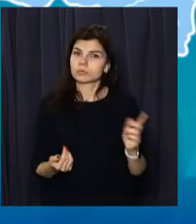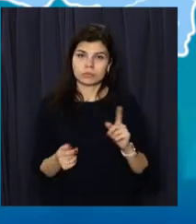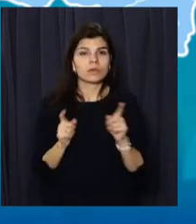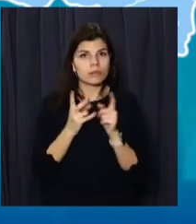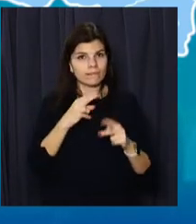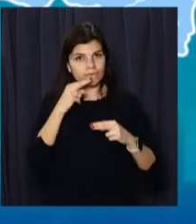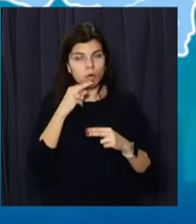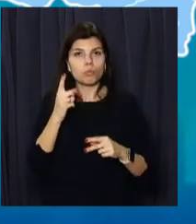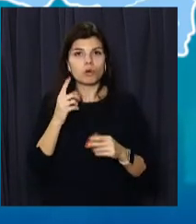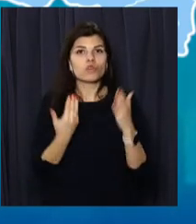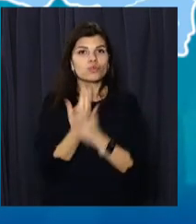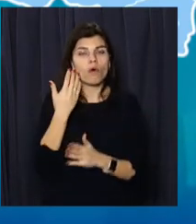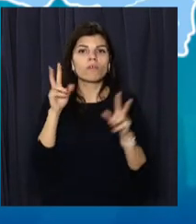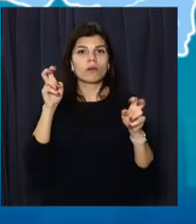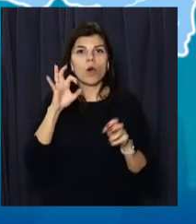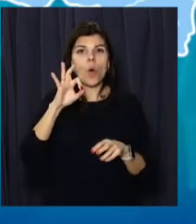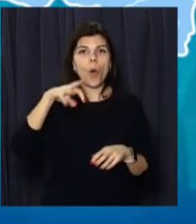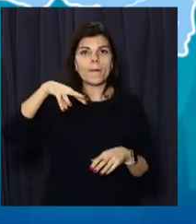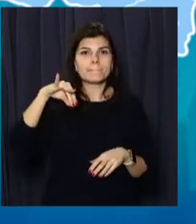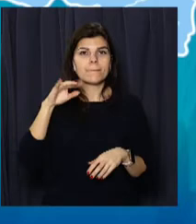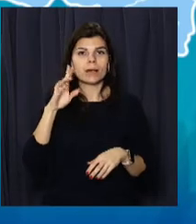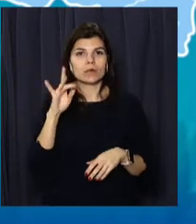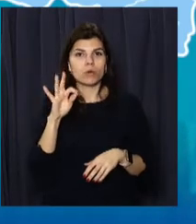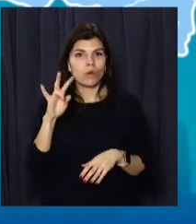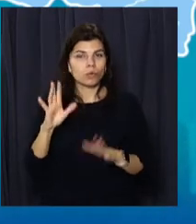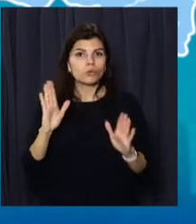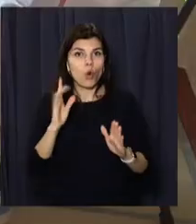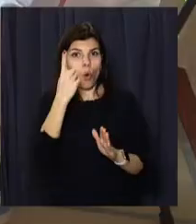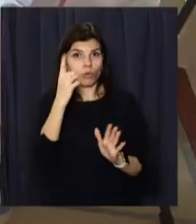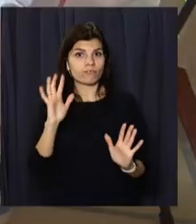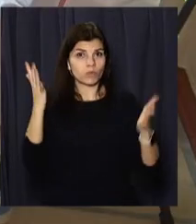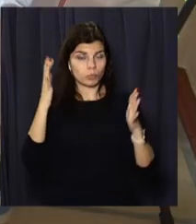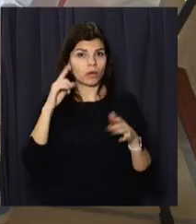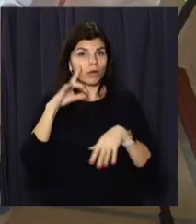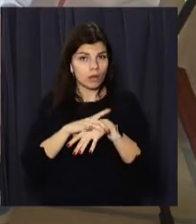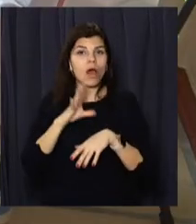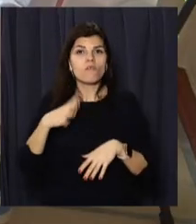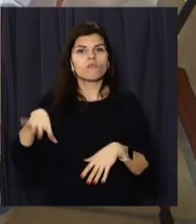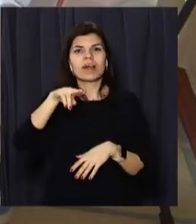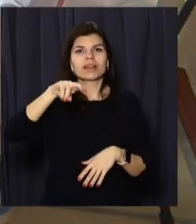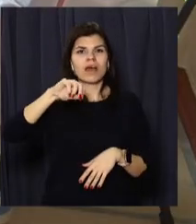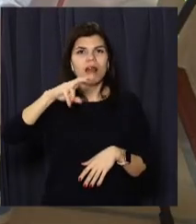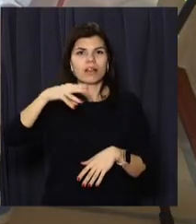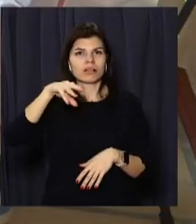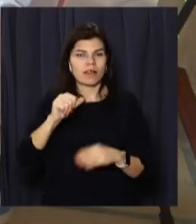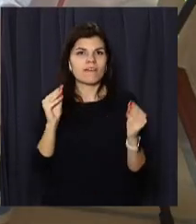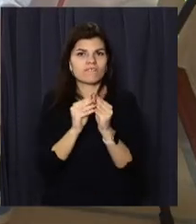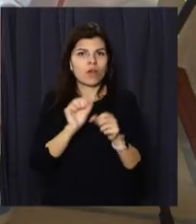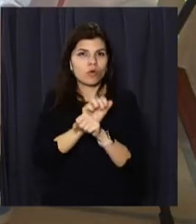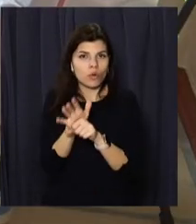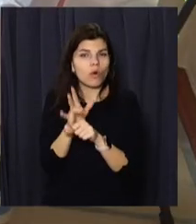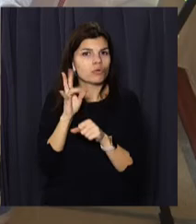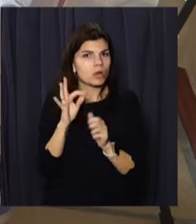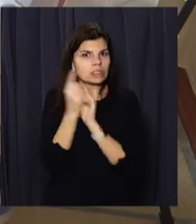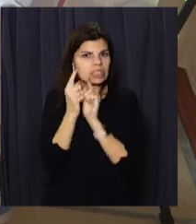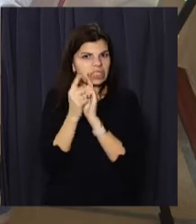Ганку – новий штам Омікрон. В області поки зареєстрували лише один випадок. Решта хворіють на Дельту. Противаріанти ковід швидко